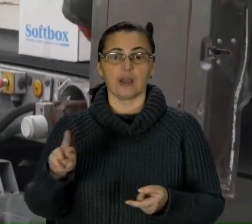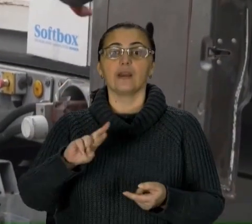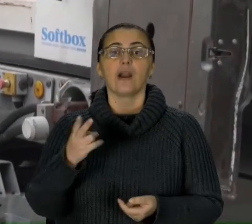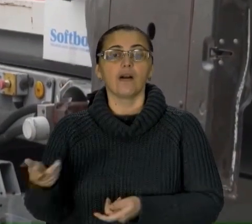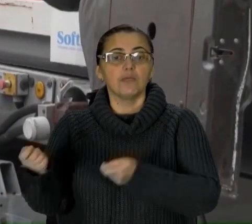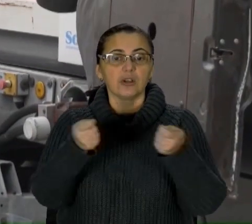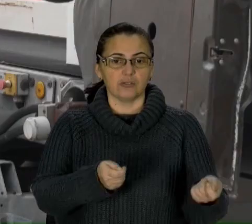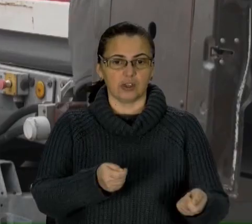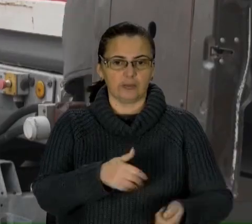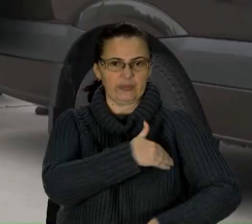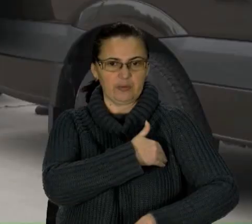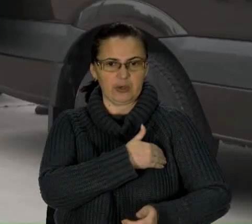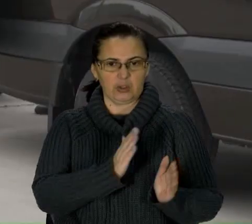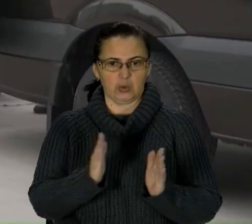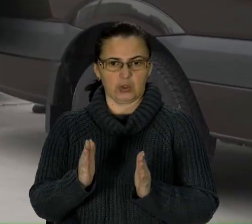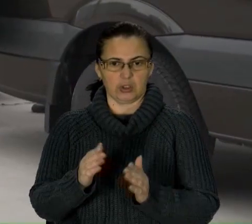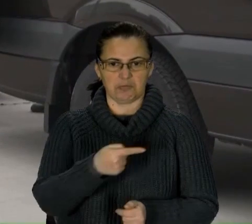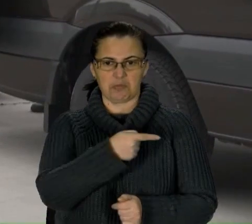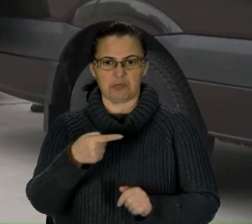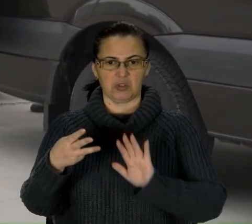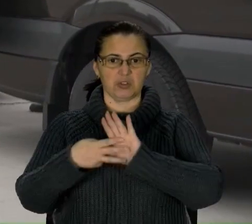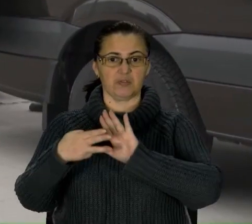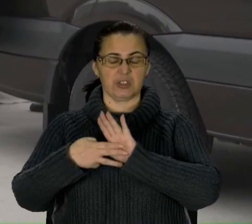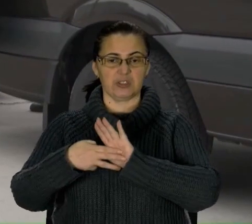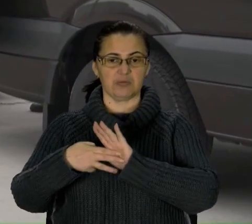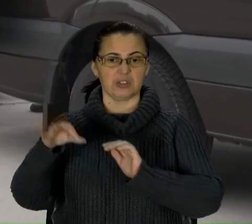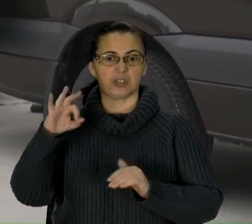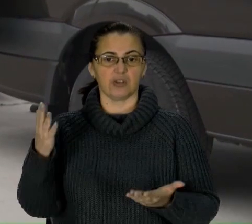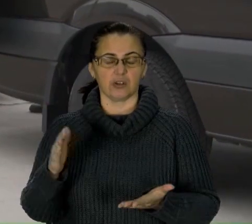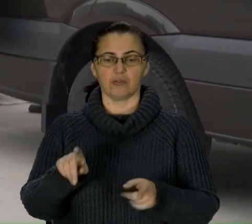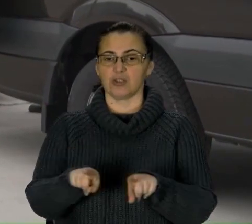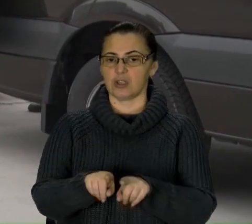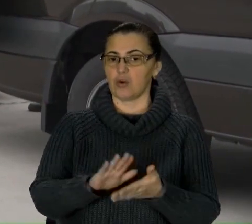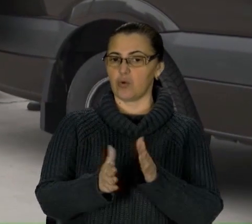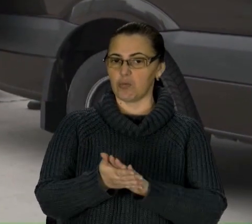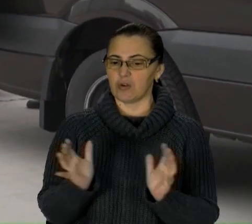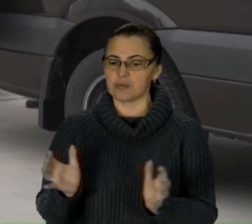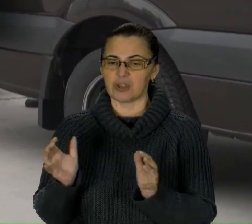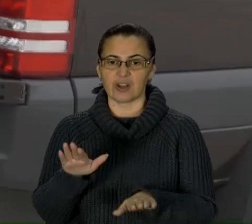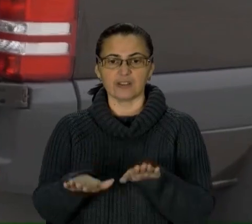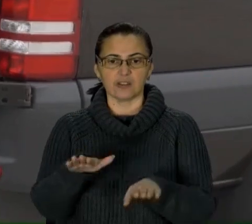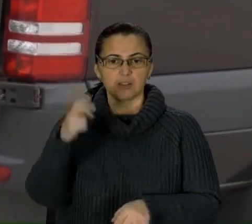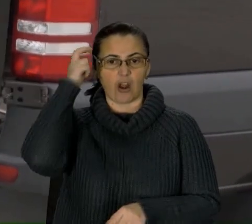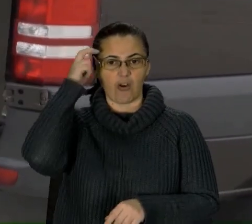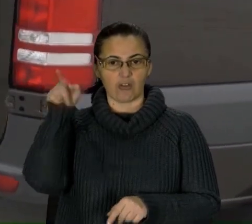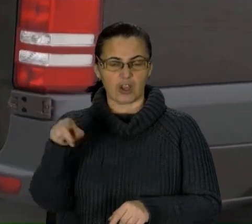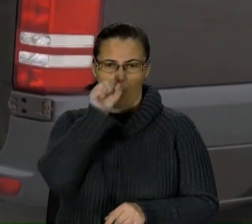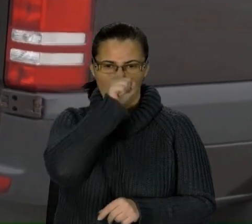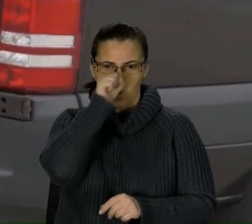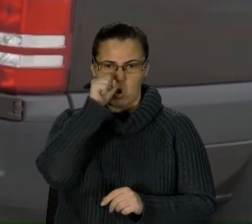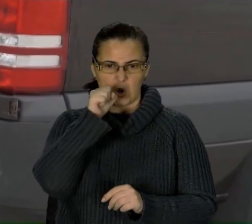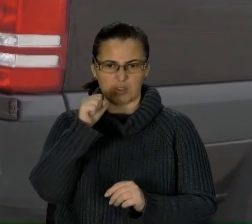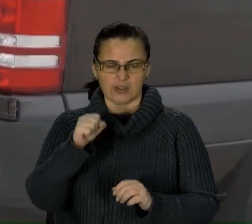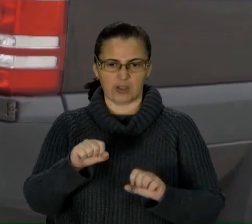для препарату до мінус 80 за Цельсієм. У таких умовах вакцину зберігатимуть на складах у Києві, у морозильниках.